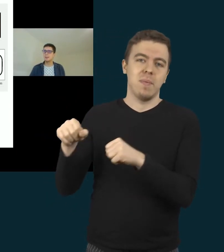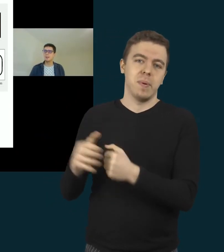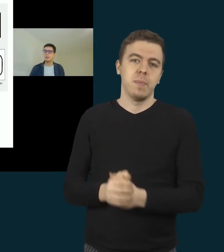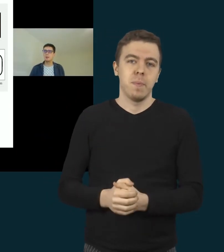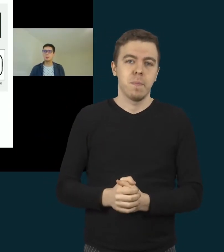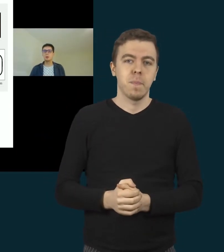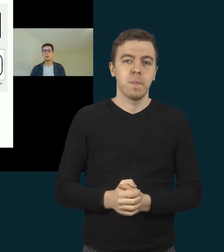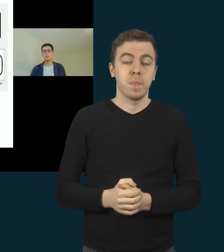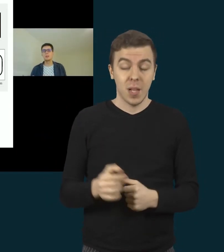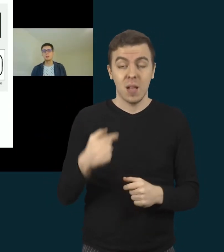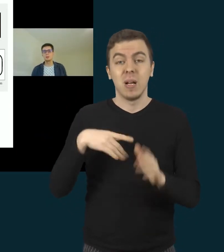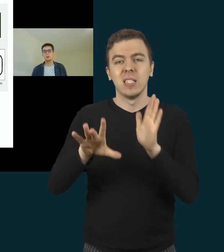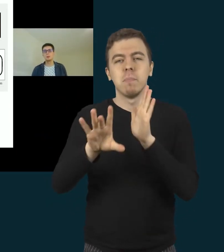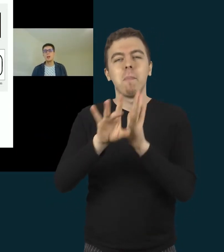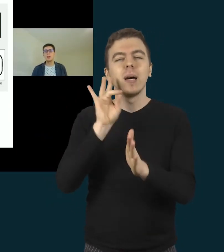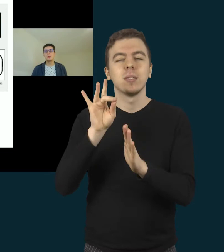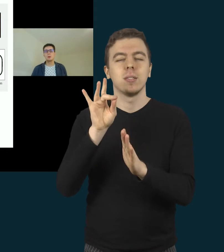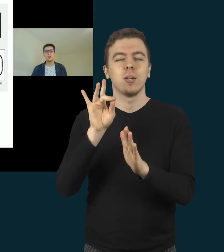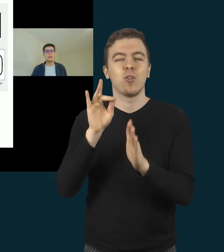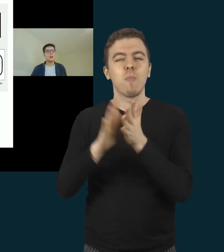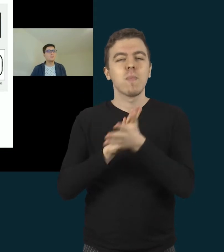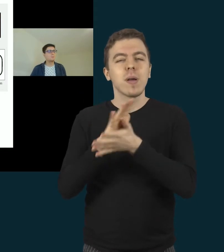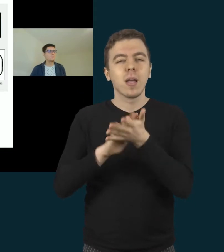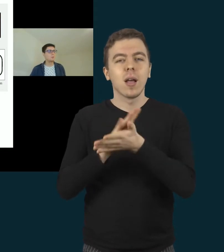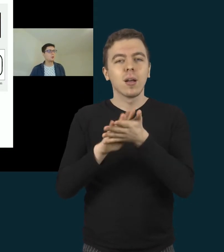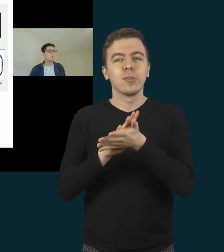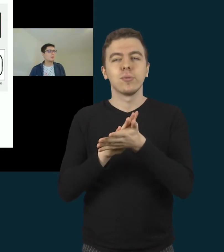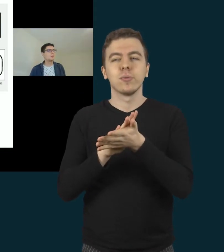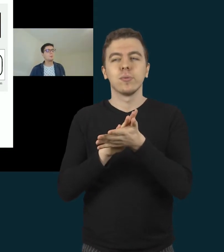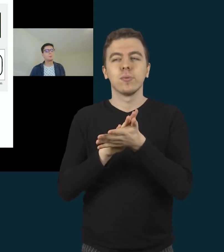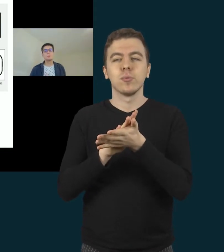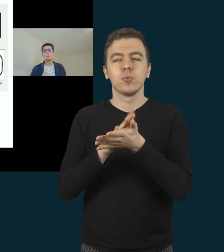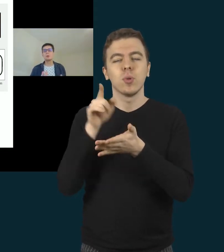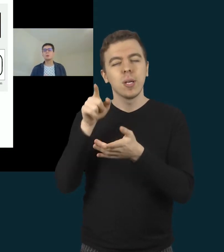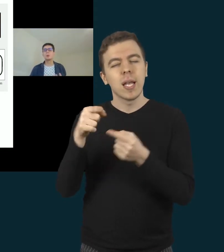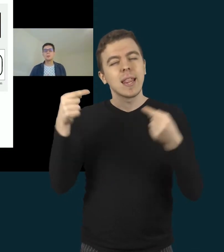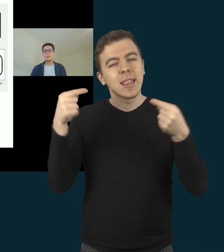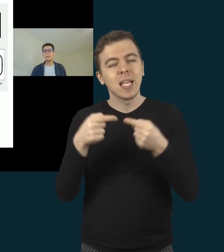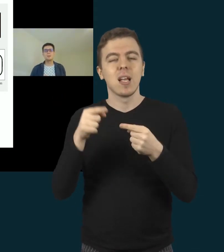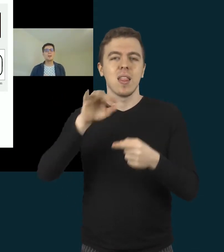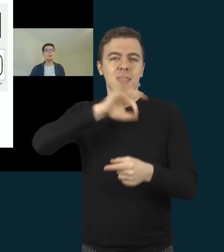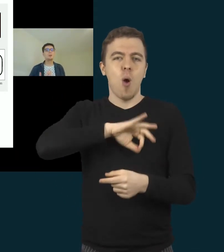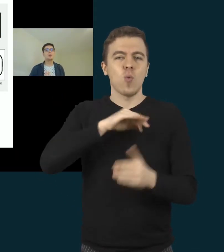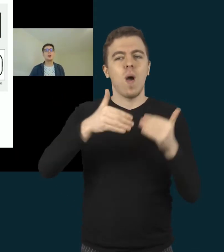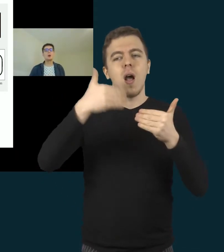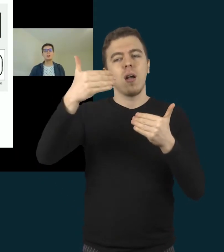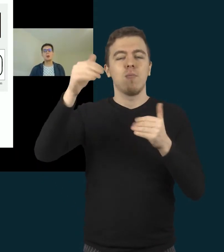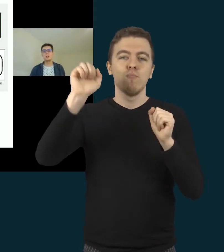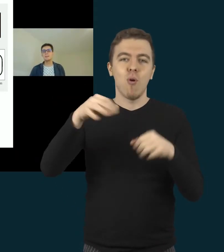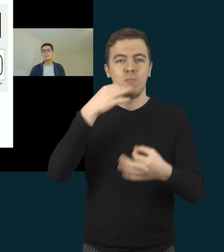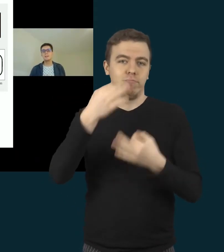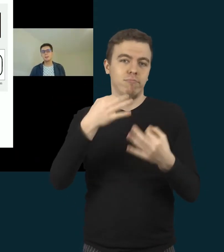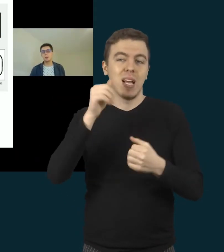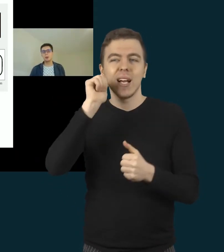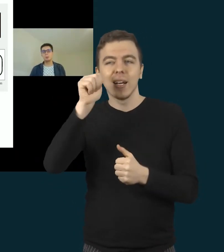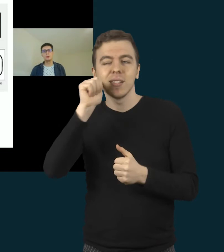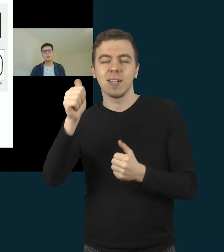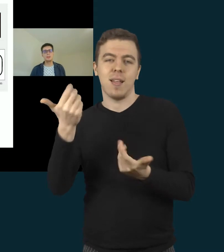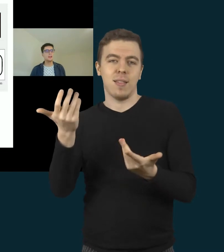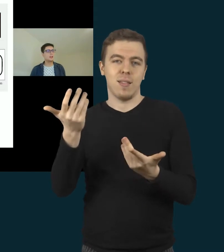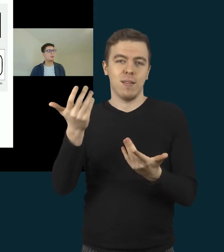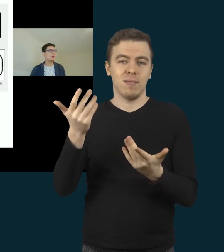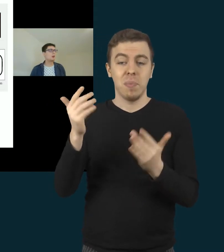pasirinkdavom tokius gestus, kurie būtų naudingi vaikui jo kasdienybėje, jo